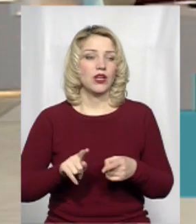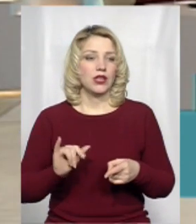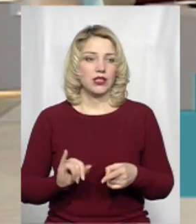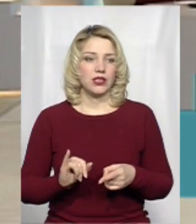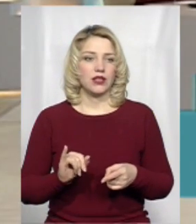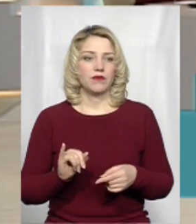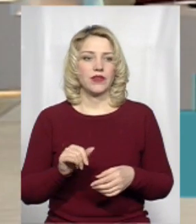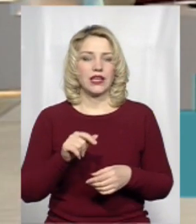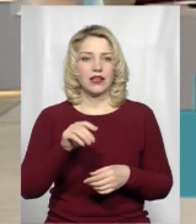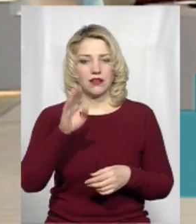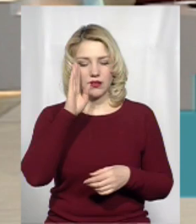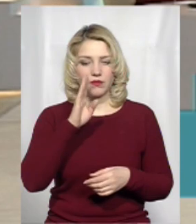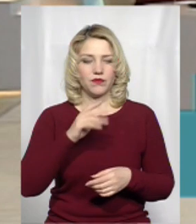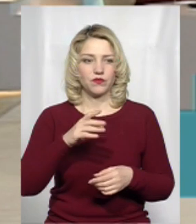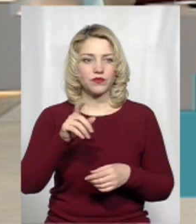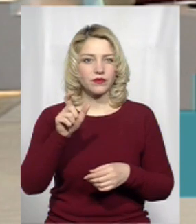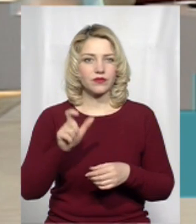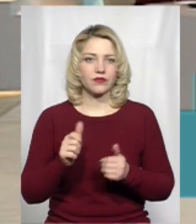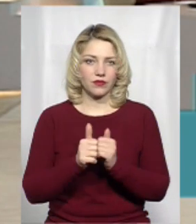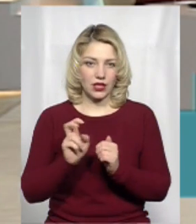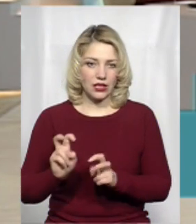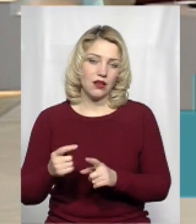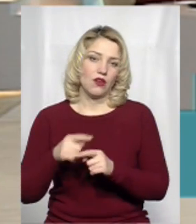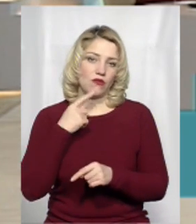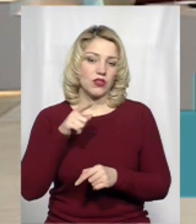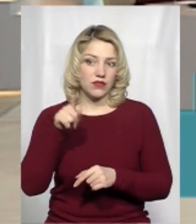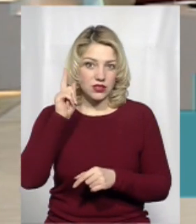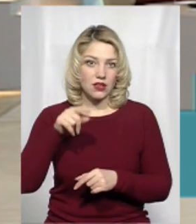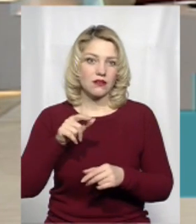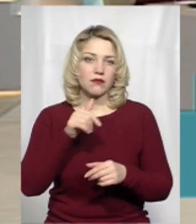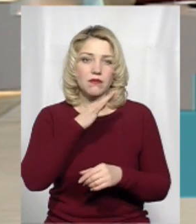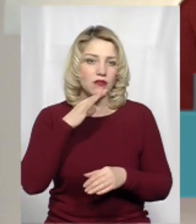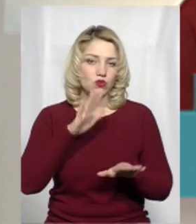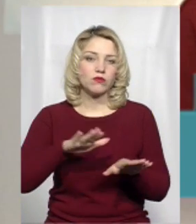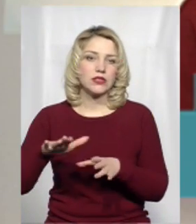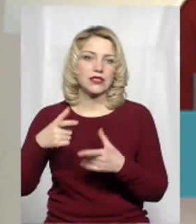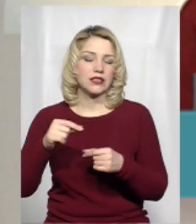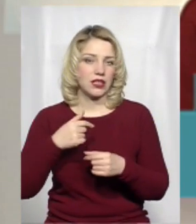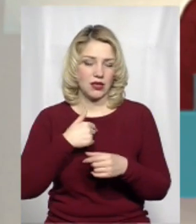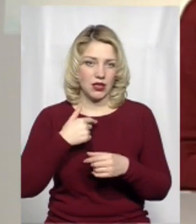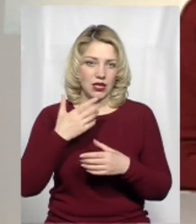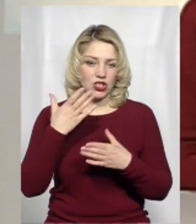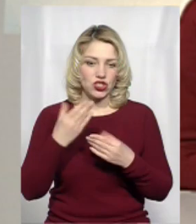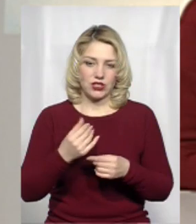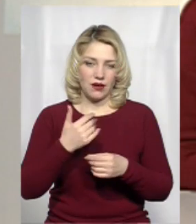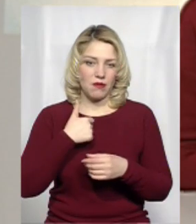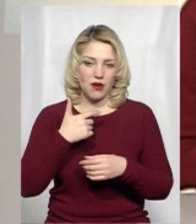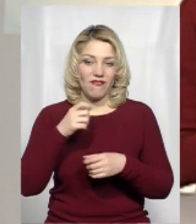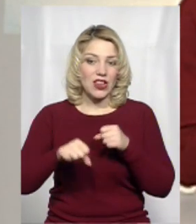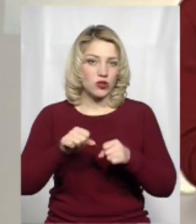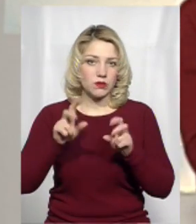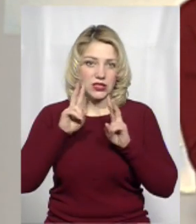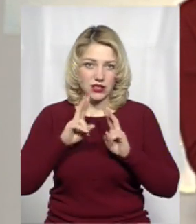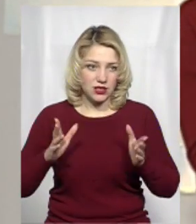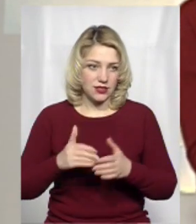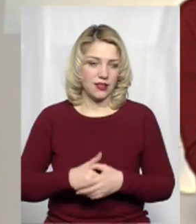оскільки він знає такі та імениці, що навіть наші всюдосущі велосипедисті не знають. І все ж таки, у тих куточках, що ви були в усіх,